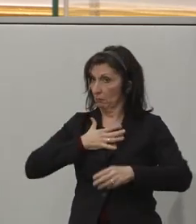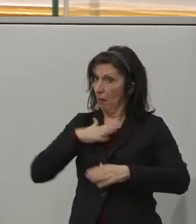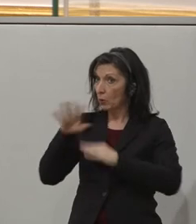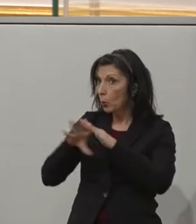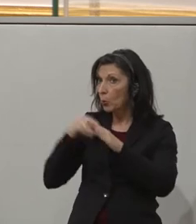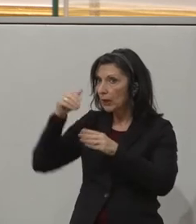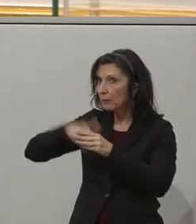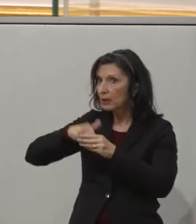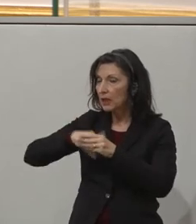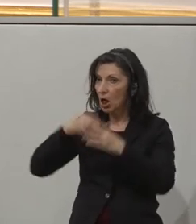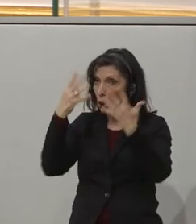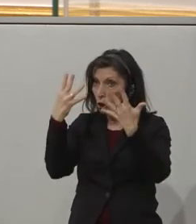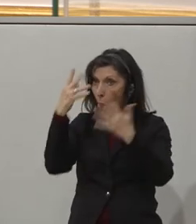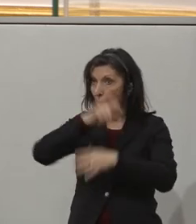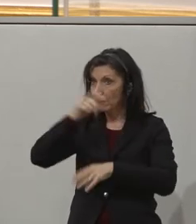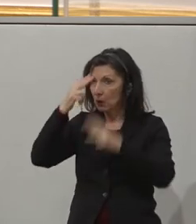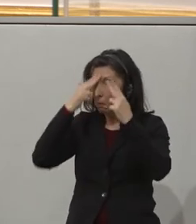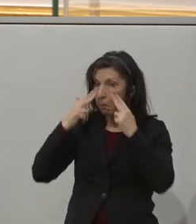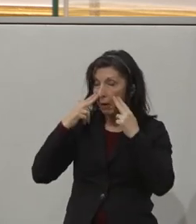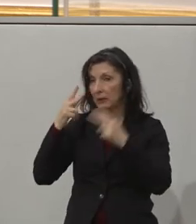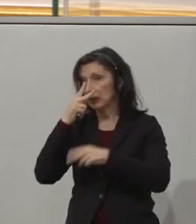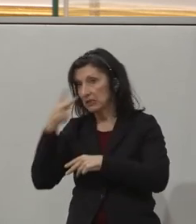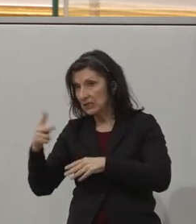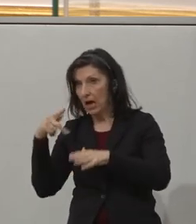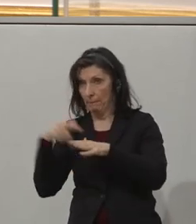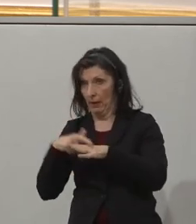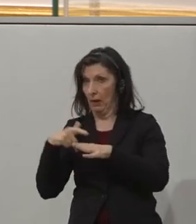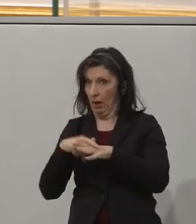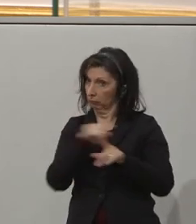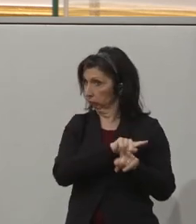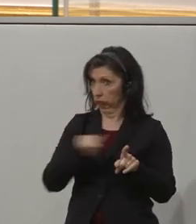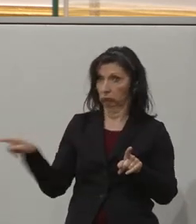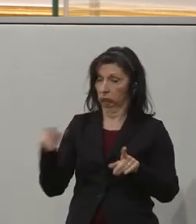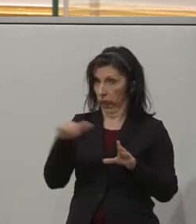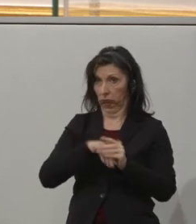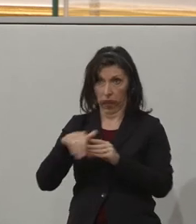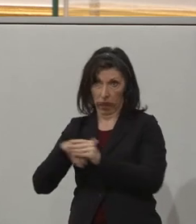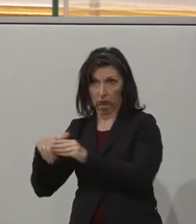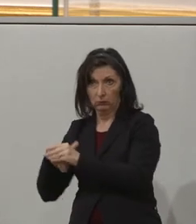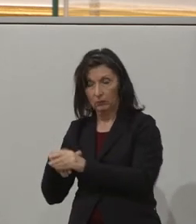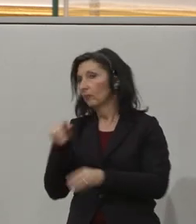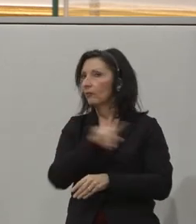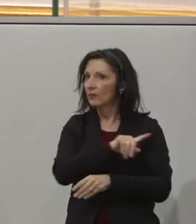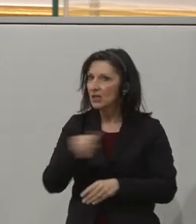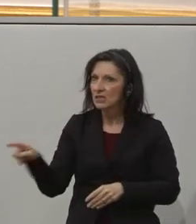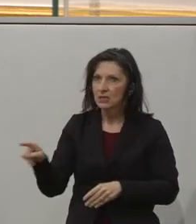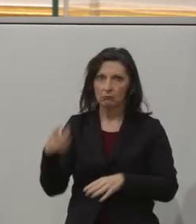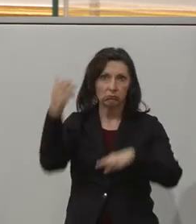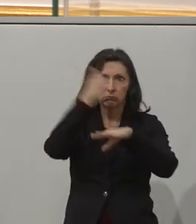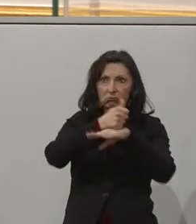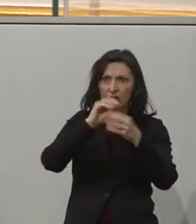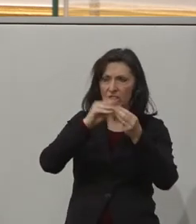neun blinde und sehbehinderte Mitarbeiterinnen angestellt, die wirklich von CEO bis